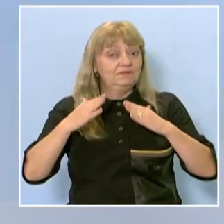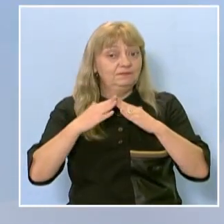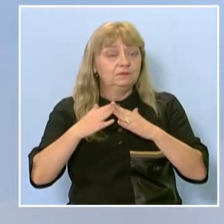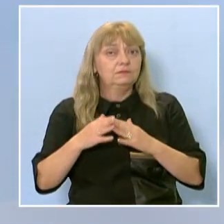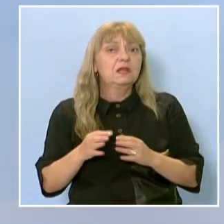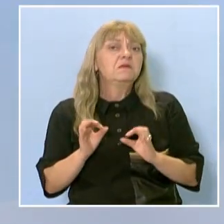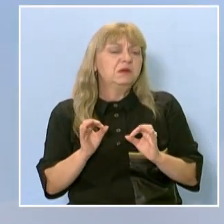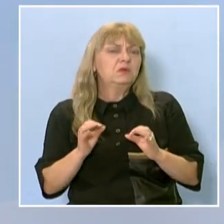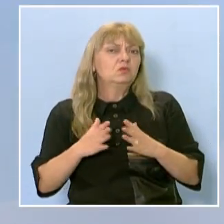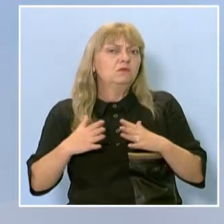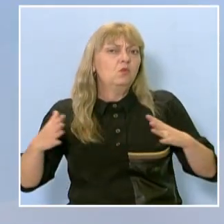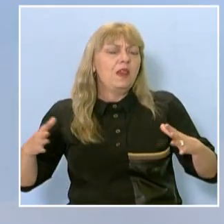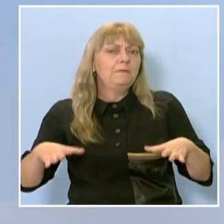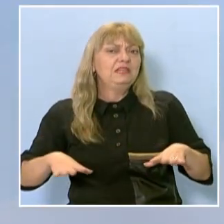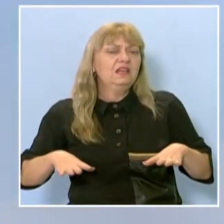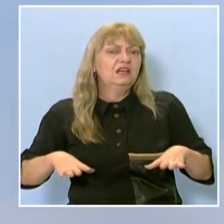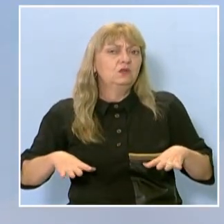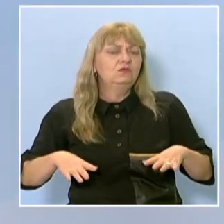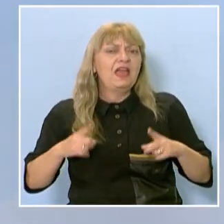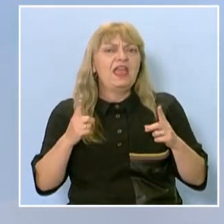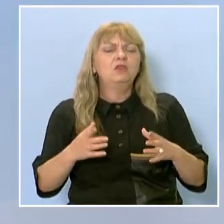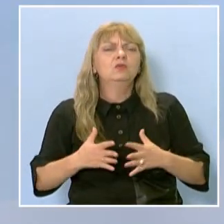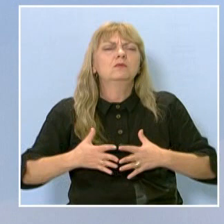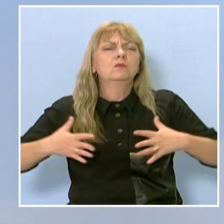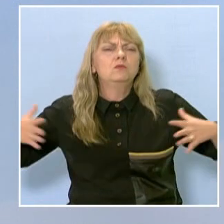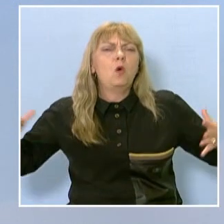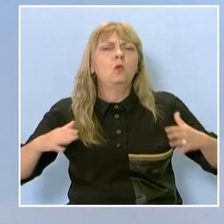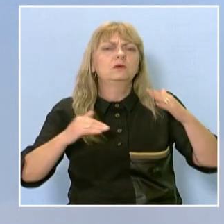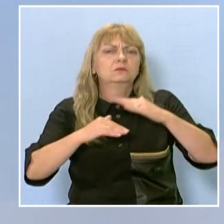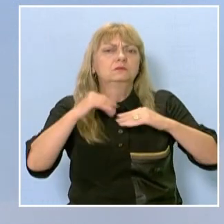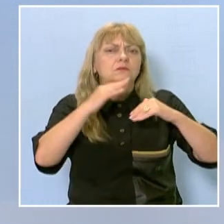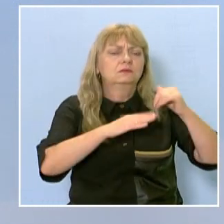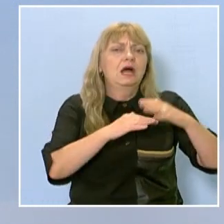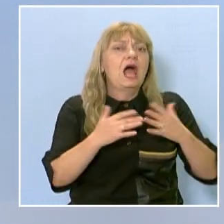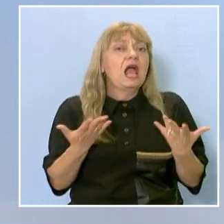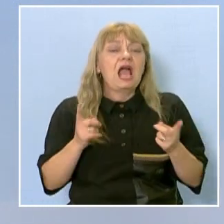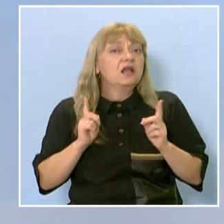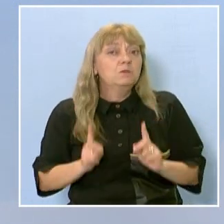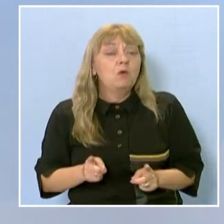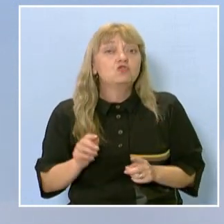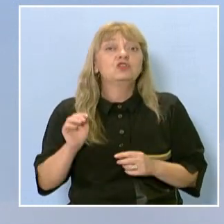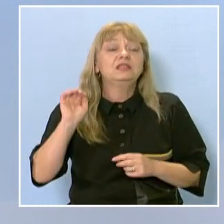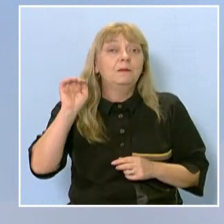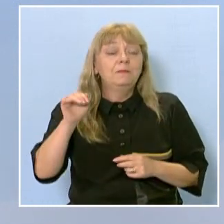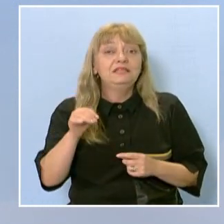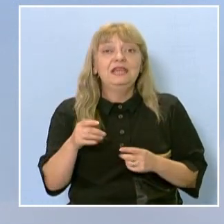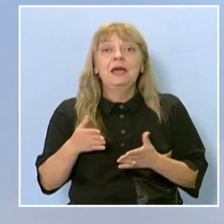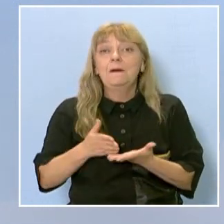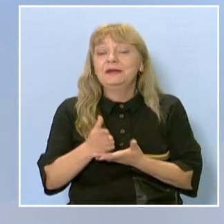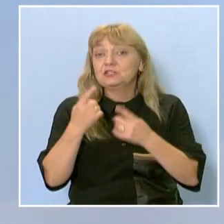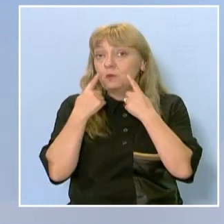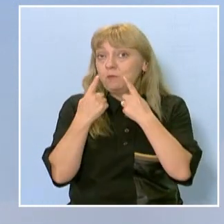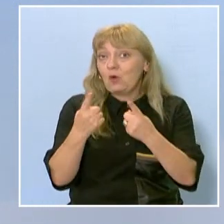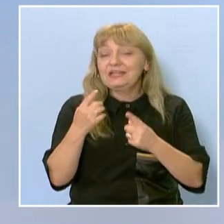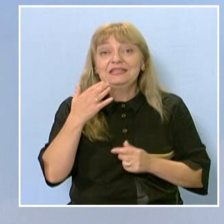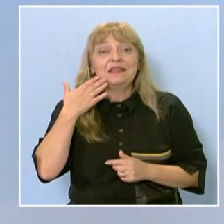градове говорим, едно свърх през застрояване. Как може да бъде според вас, през погледа на млад човек,